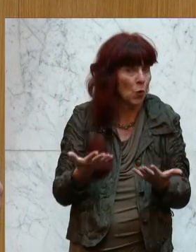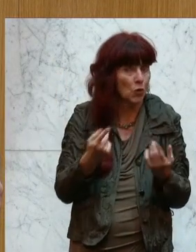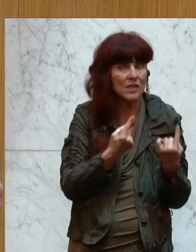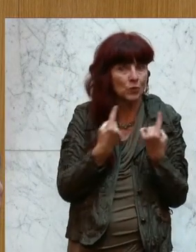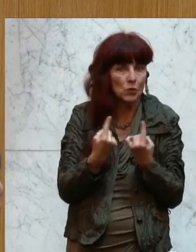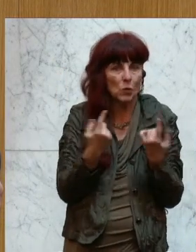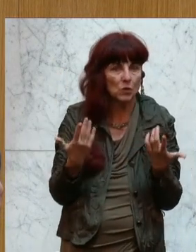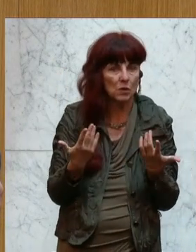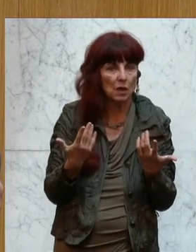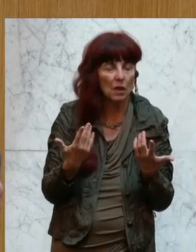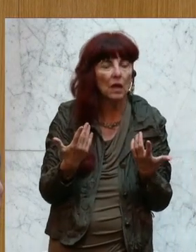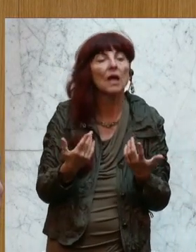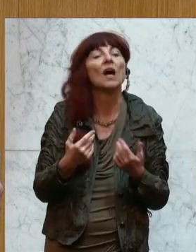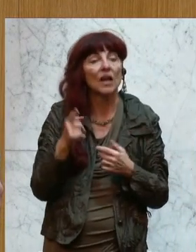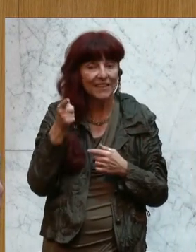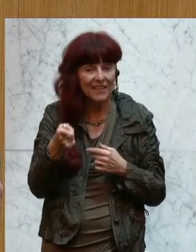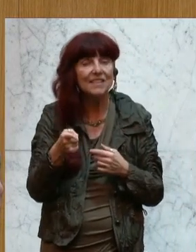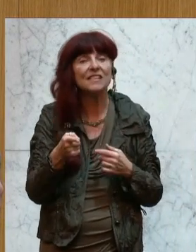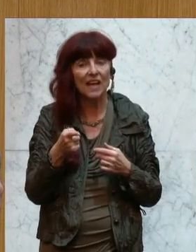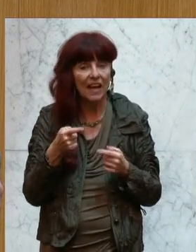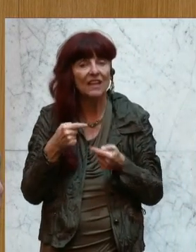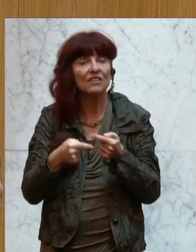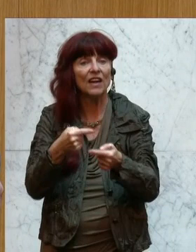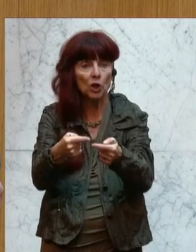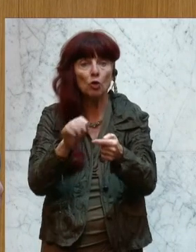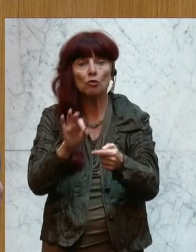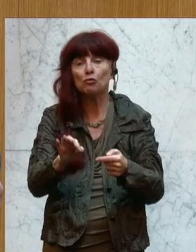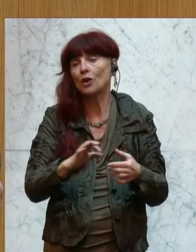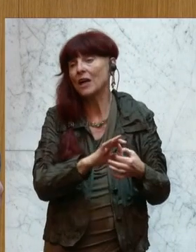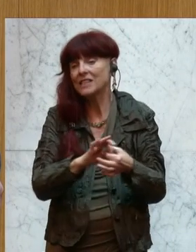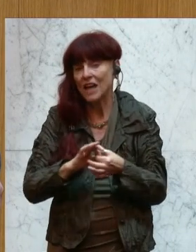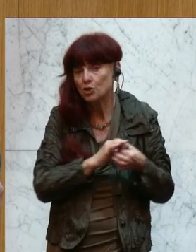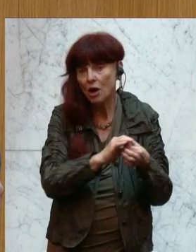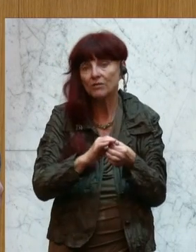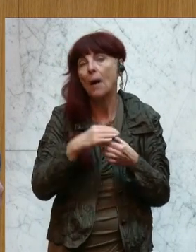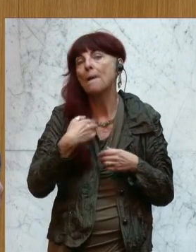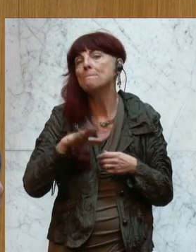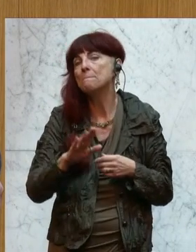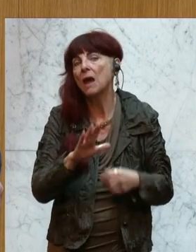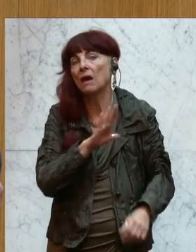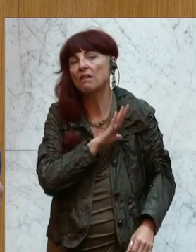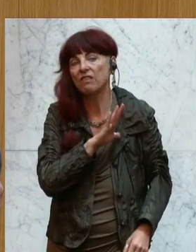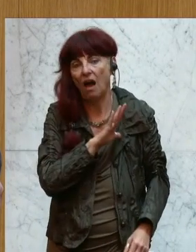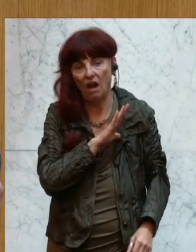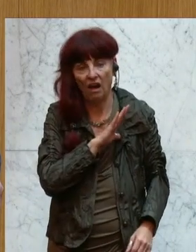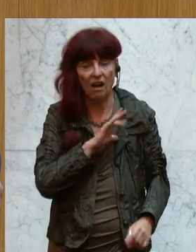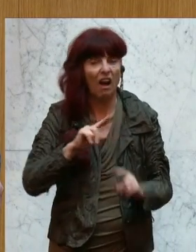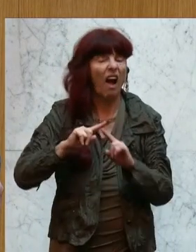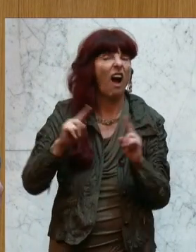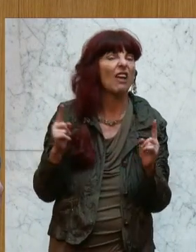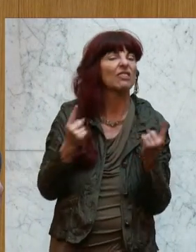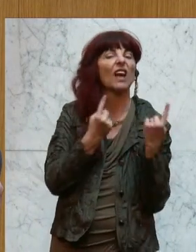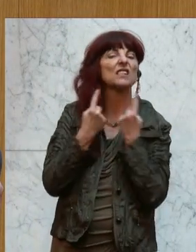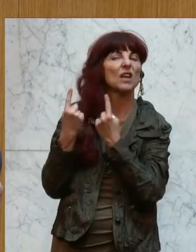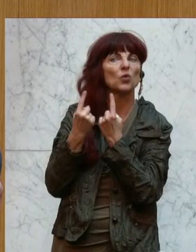Entwicklung für unsere Gesellschaft weit bedrohlicher als andere Szenarien, die in düsteren Farben an die Wand gemalt und